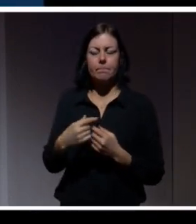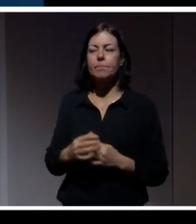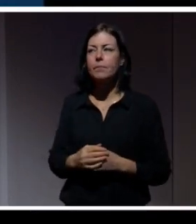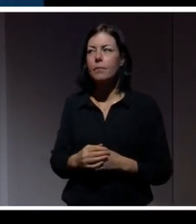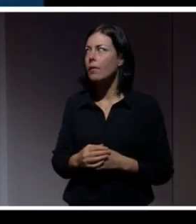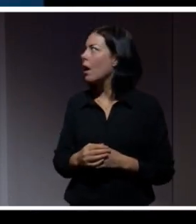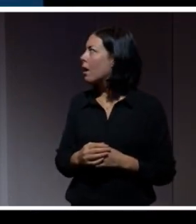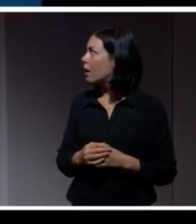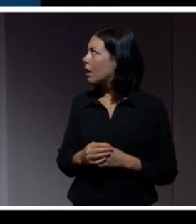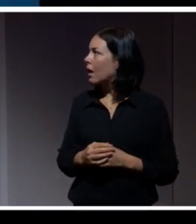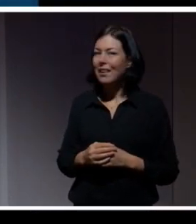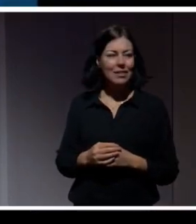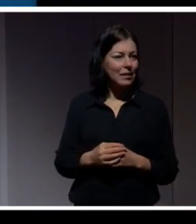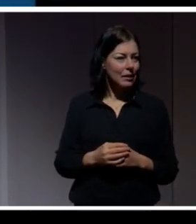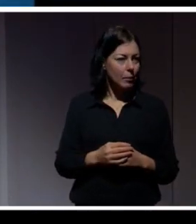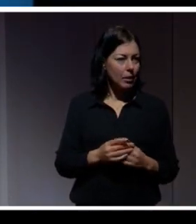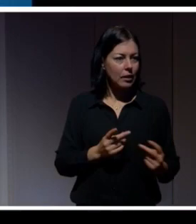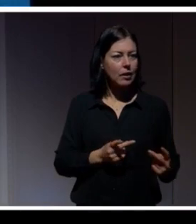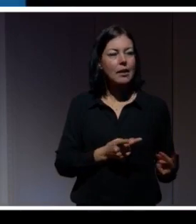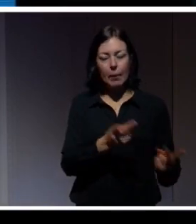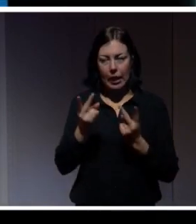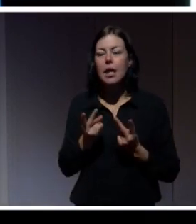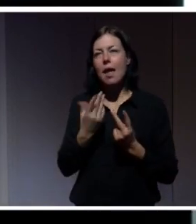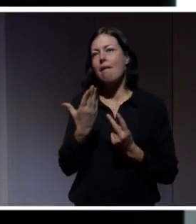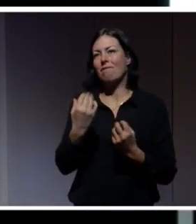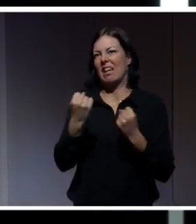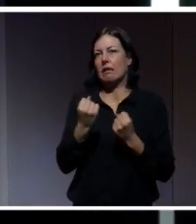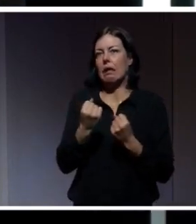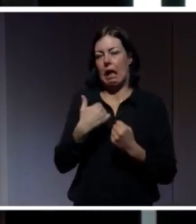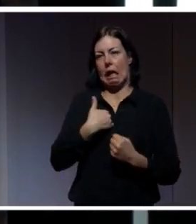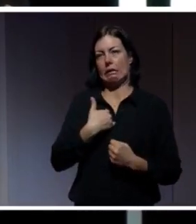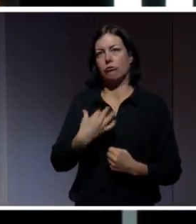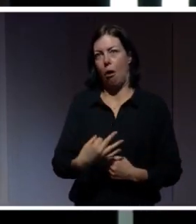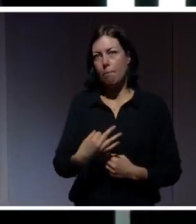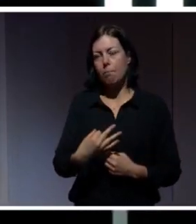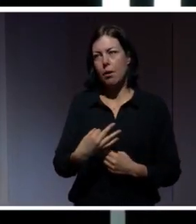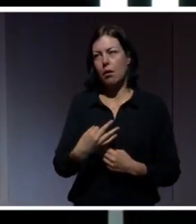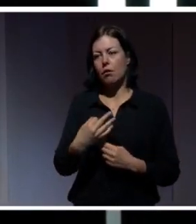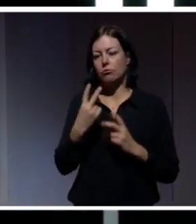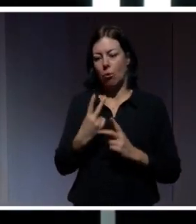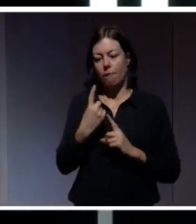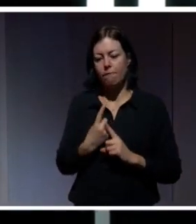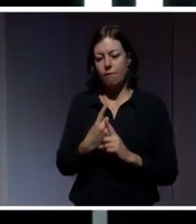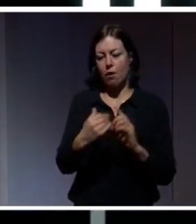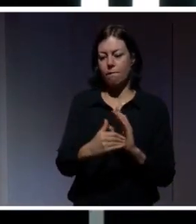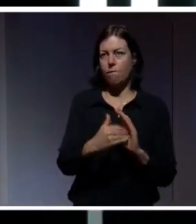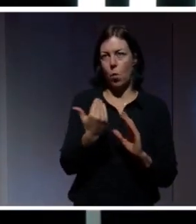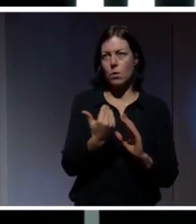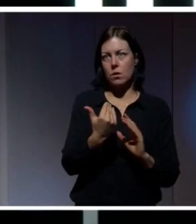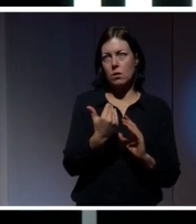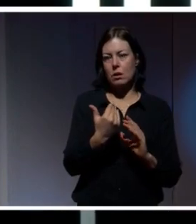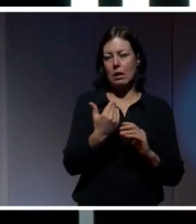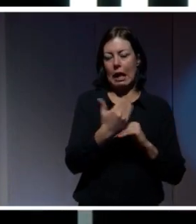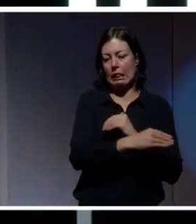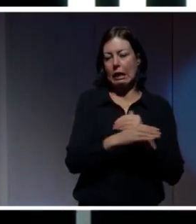en otroligt viktig egenskap som följer utav integritet. Vi har valhemlighet i Sverige som en